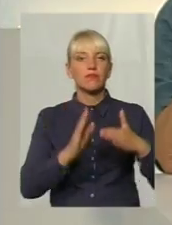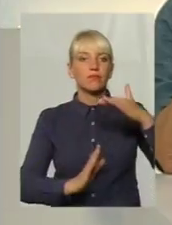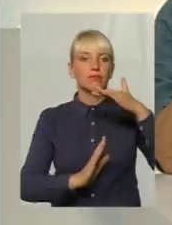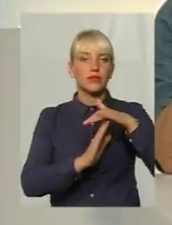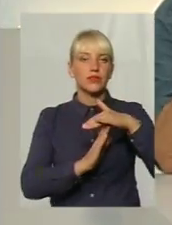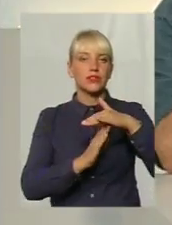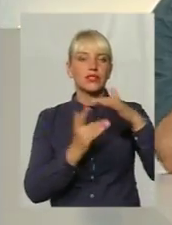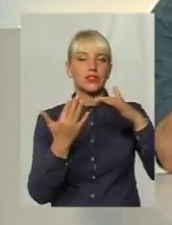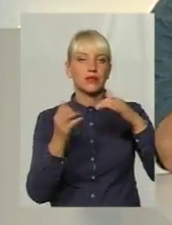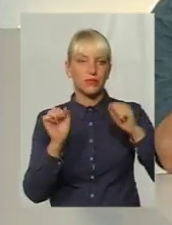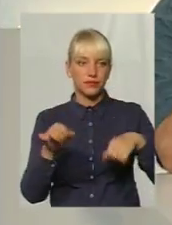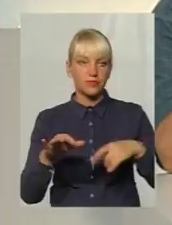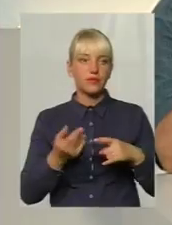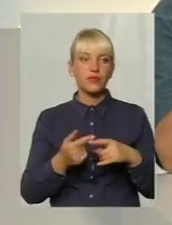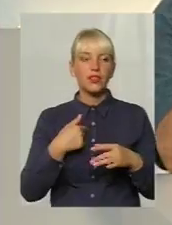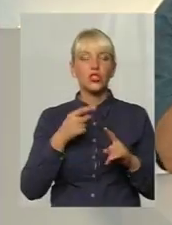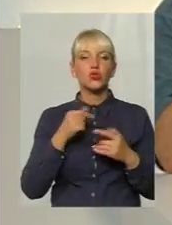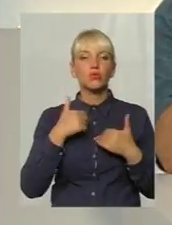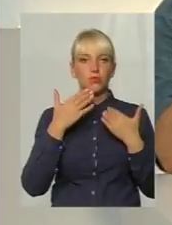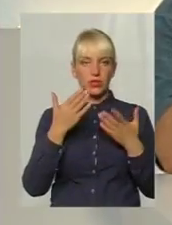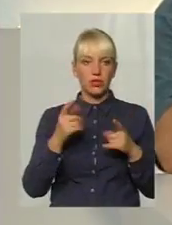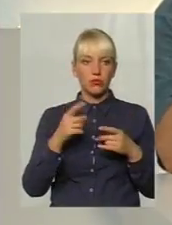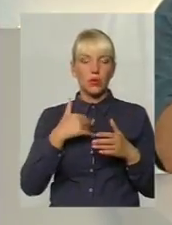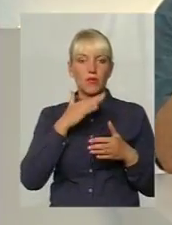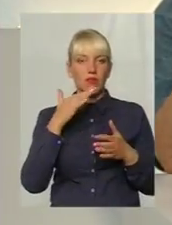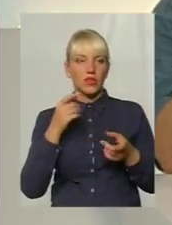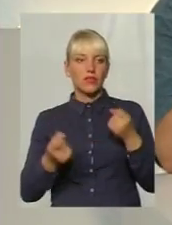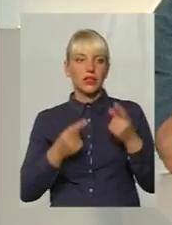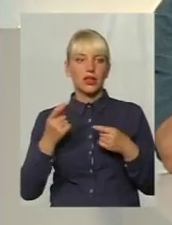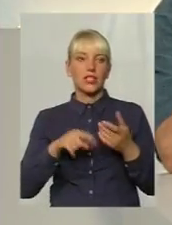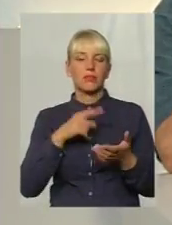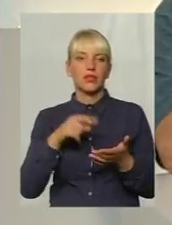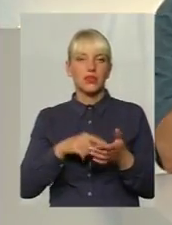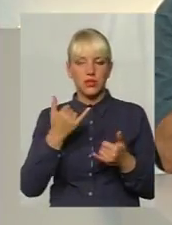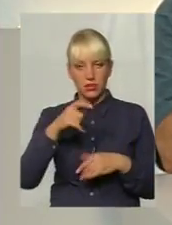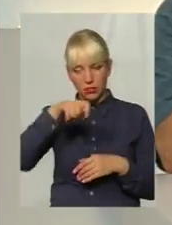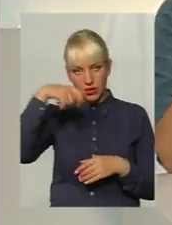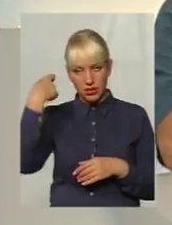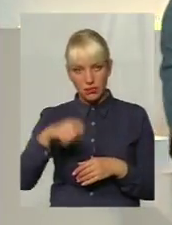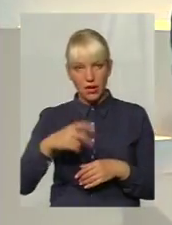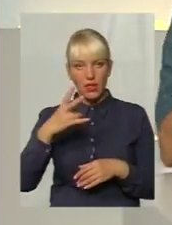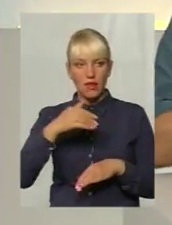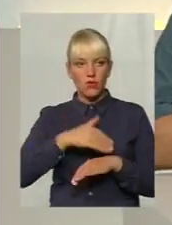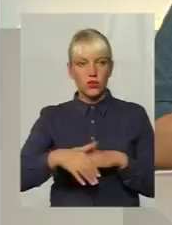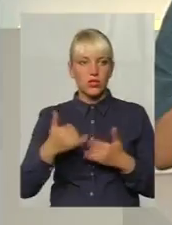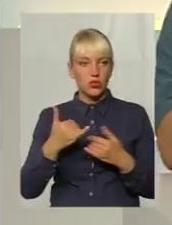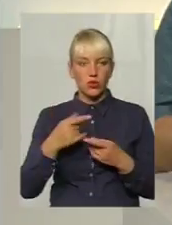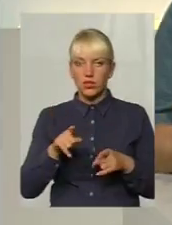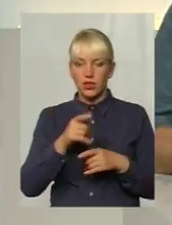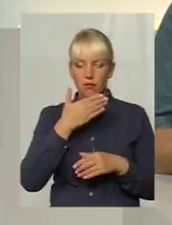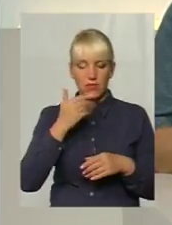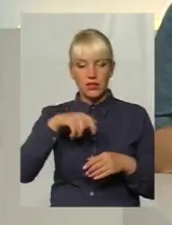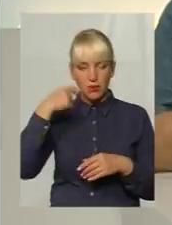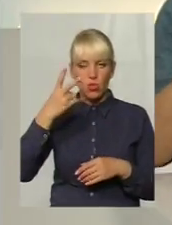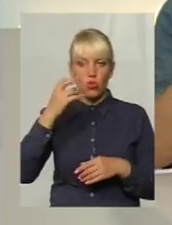,5. Я чому запитую, тому що зараз виникає питання, попри те, що спека на вулиці, серпень-місяць, ну правда сьогодні не така спека, але вона